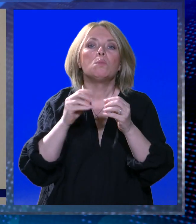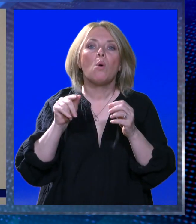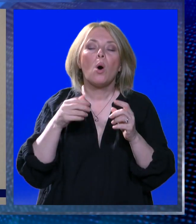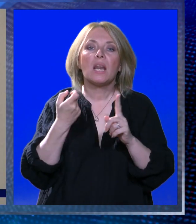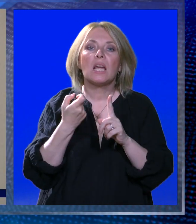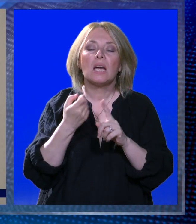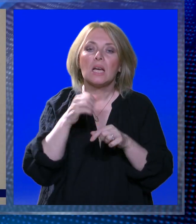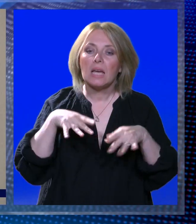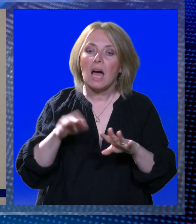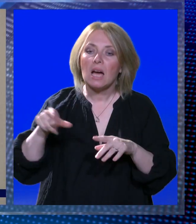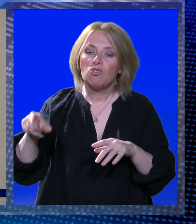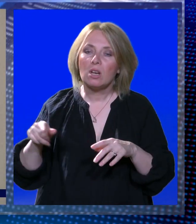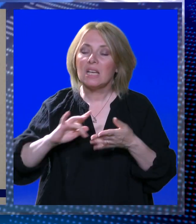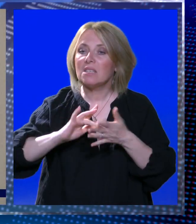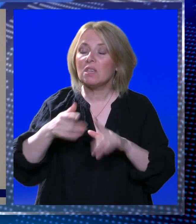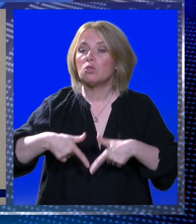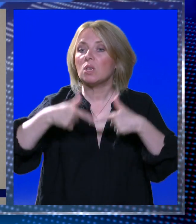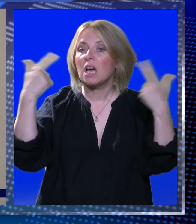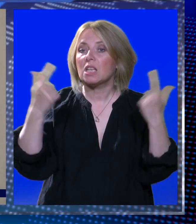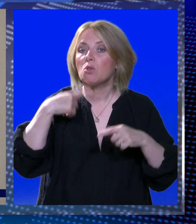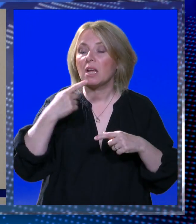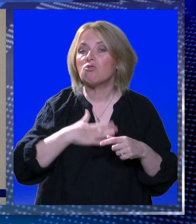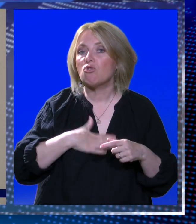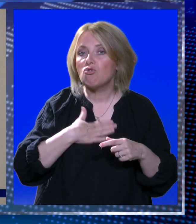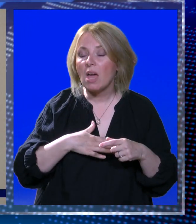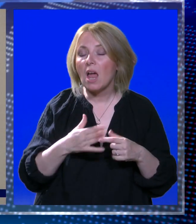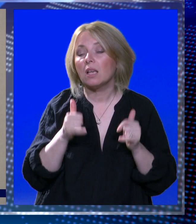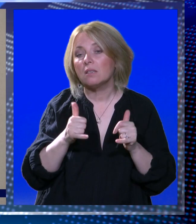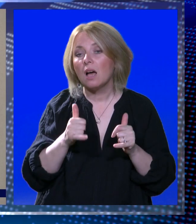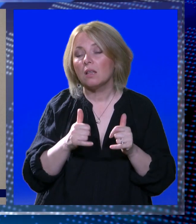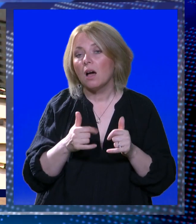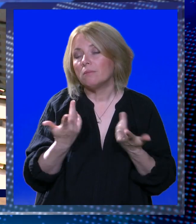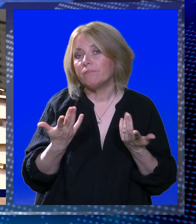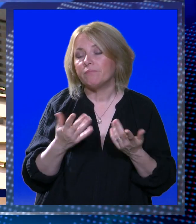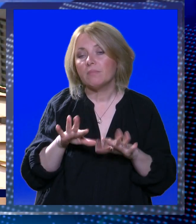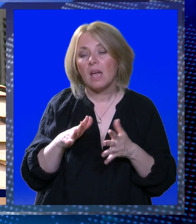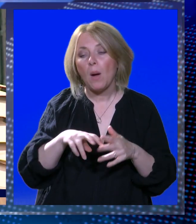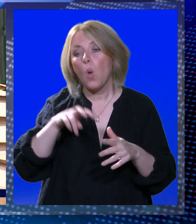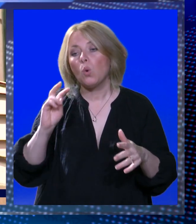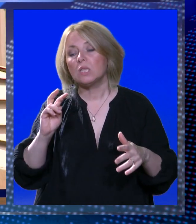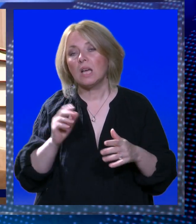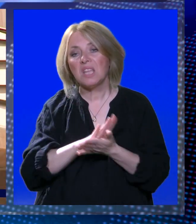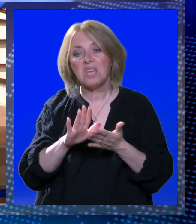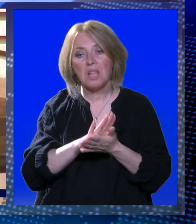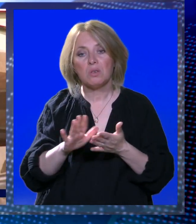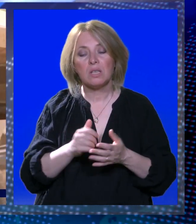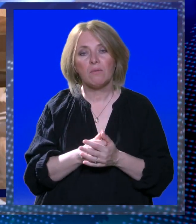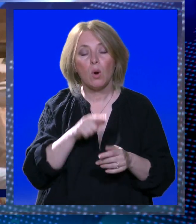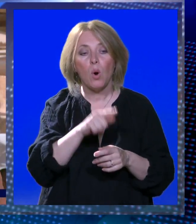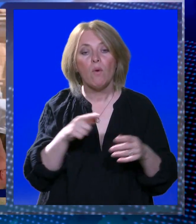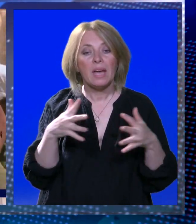što im smeta i vrijeme je da podvučem u crtu. I podvukli smo je i nema odustajanja. Evo, vidite, vrlo jednostavno.